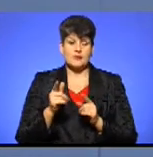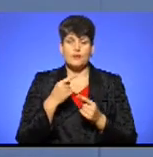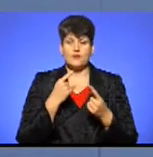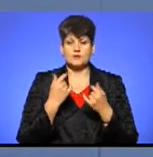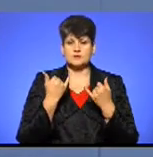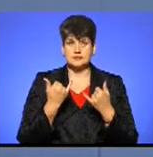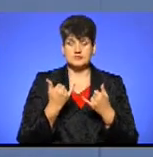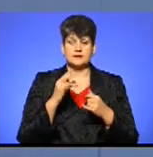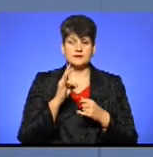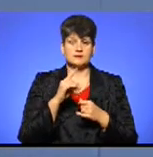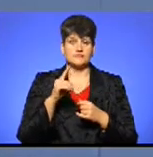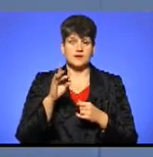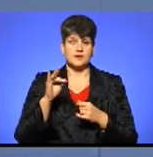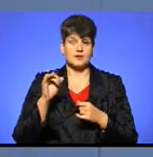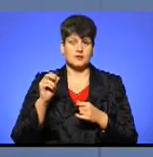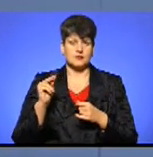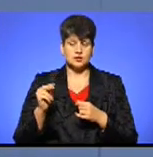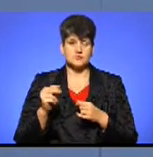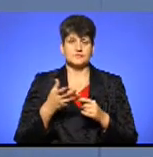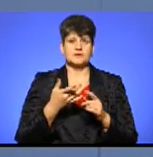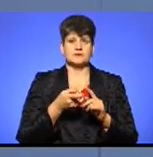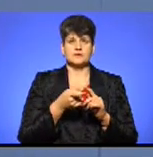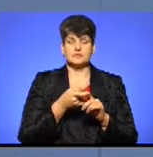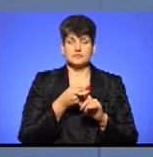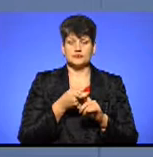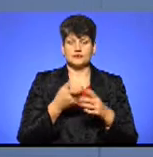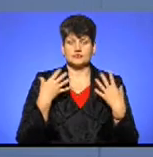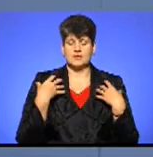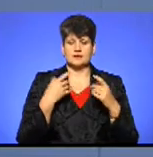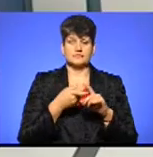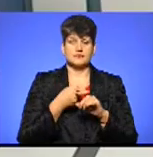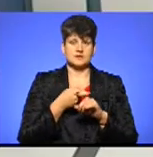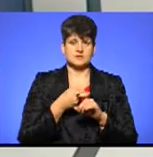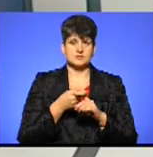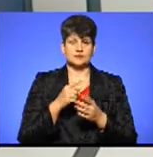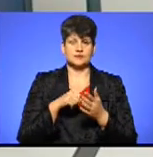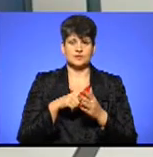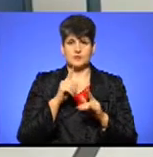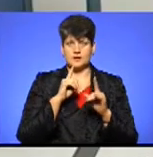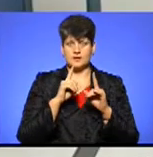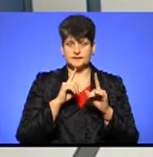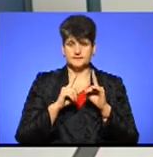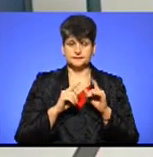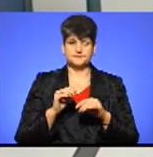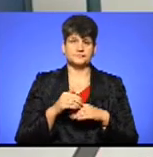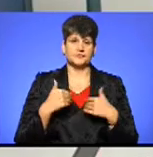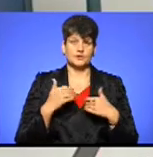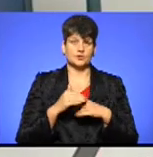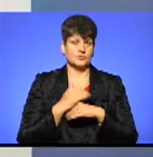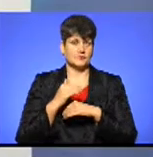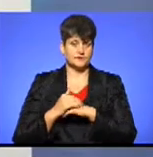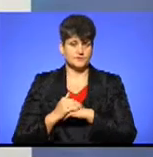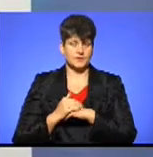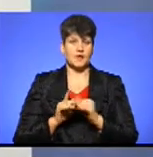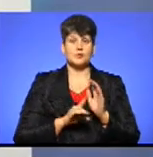начальницею відділу зв'язки з громадськістю та засобами масової інформації Тернопільської міської ради. Вітаю вас! Добрий вечір! Почнемо з того,